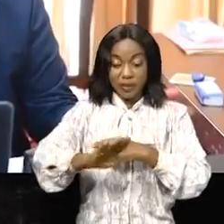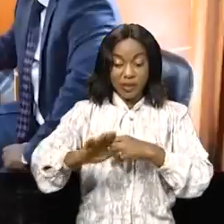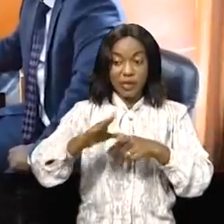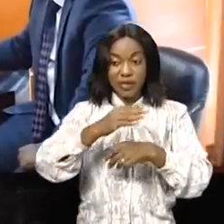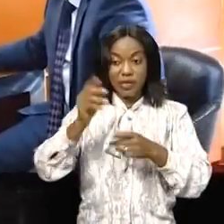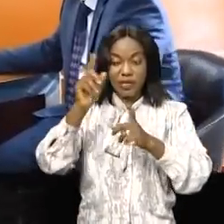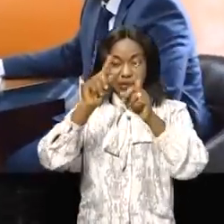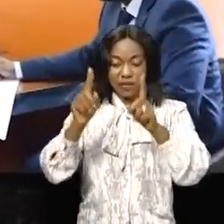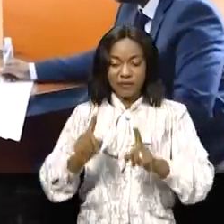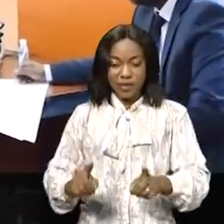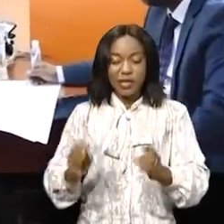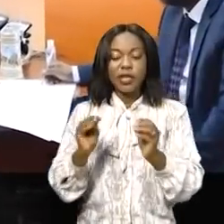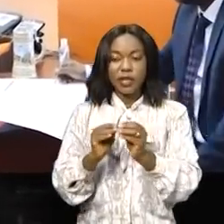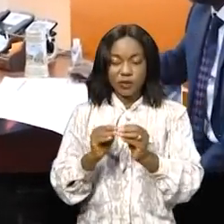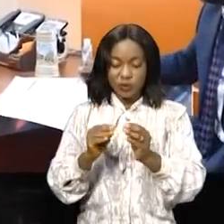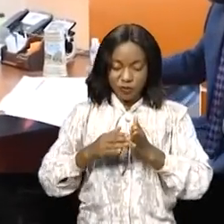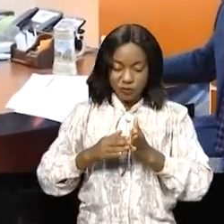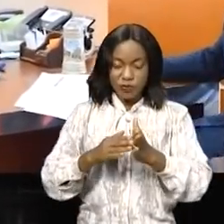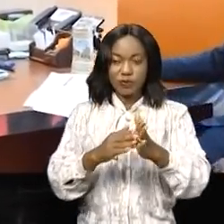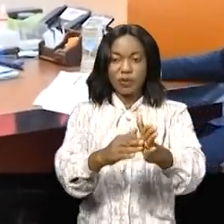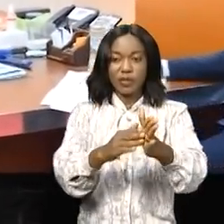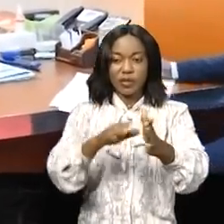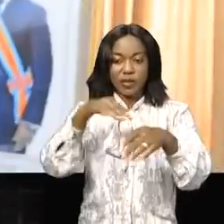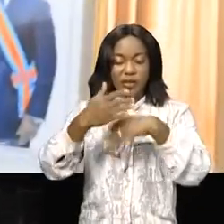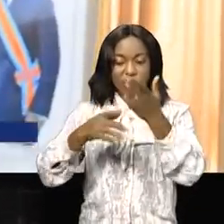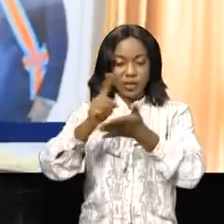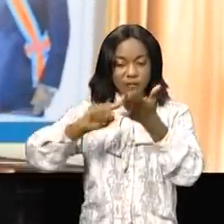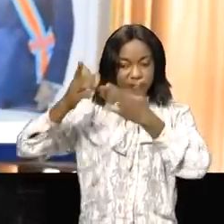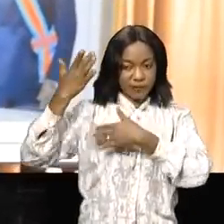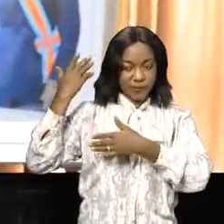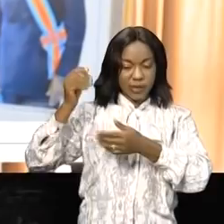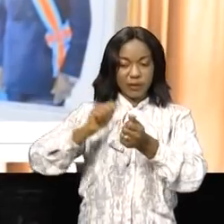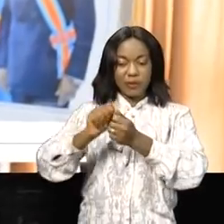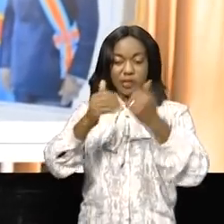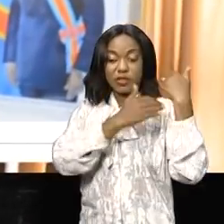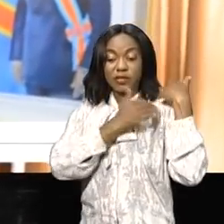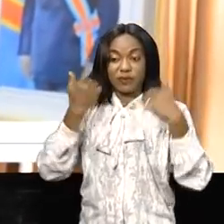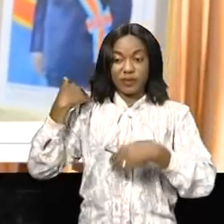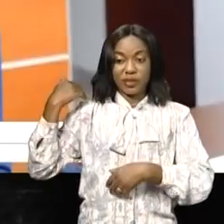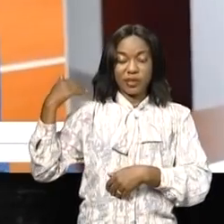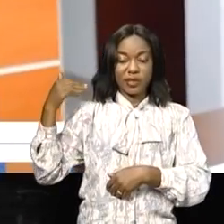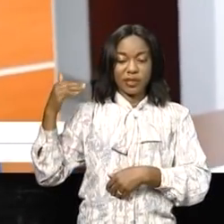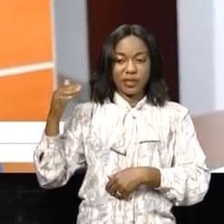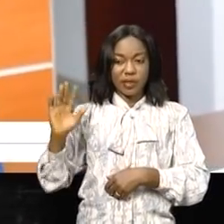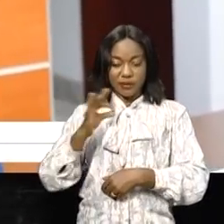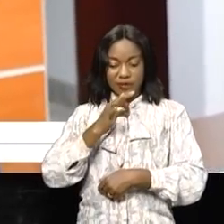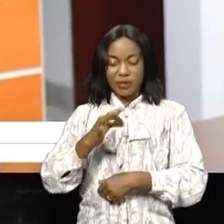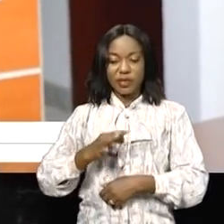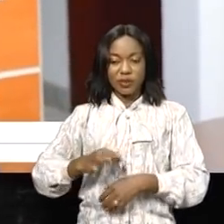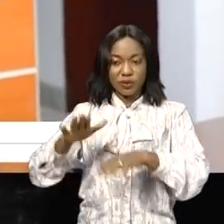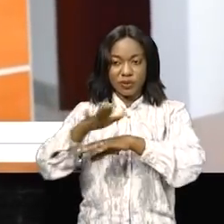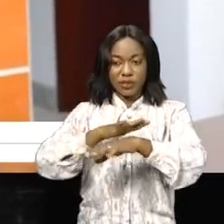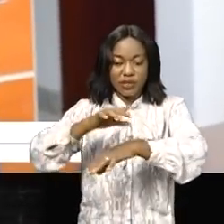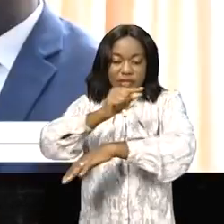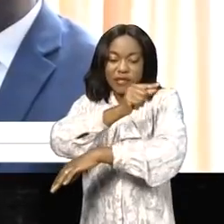'Afrique. Cette réunion fait suite aux travaux présidés dernièrement par le chef de l'État Félix Antoine Tiseké de Chilombo sur la